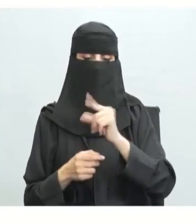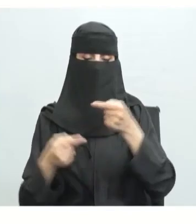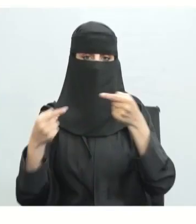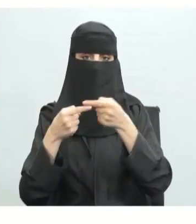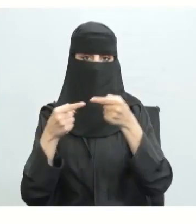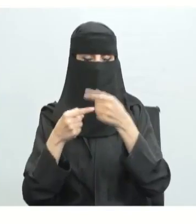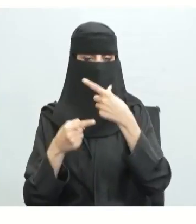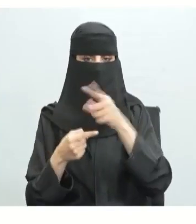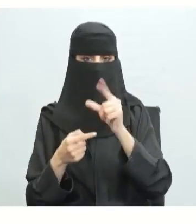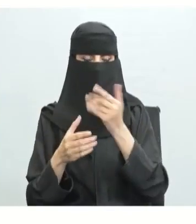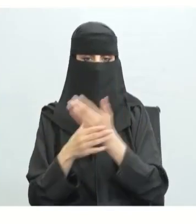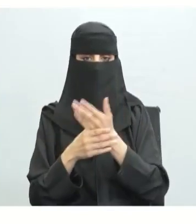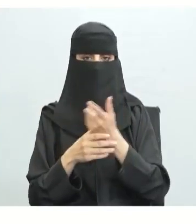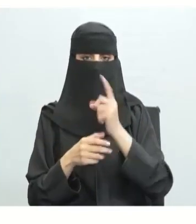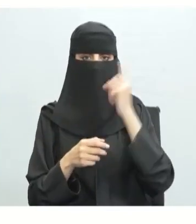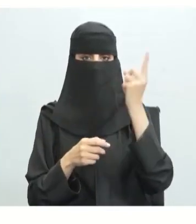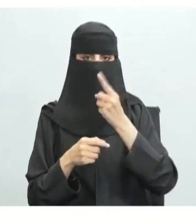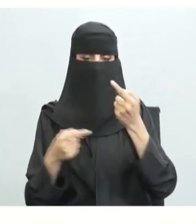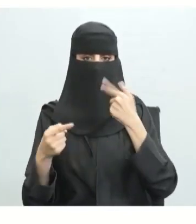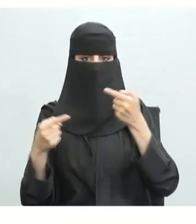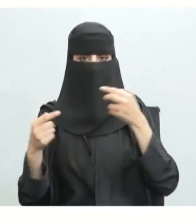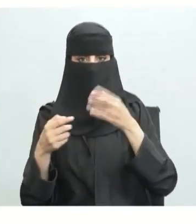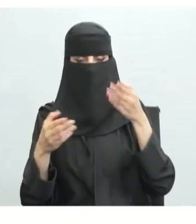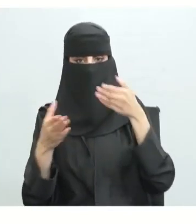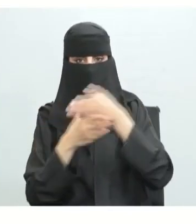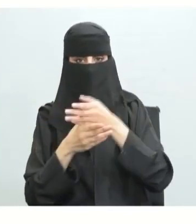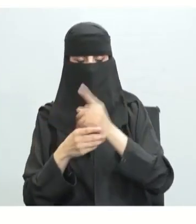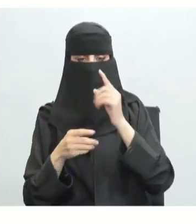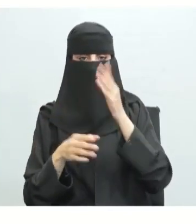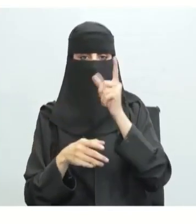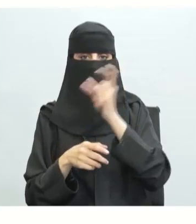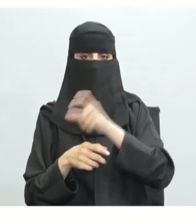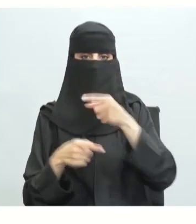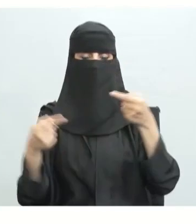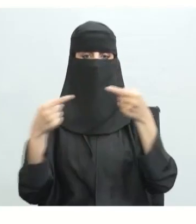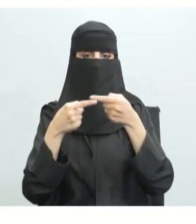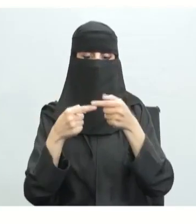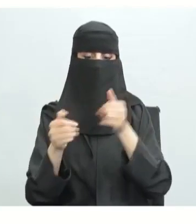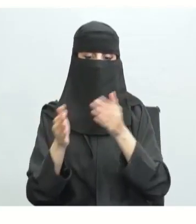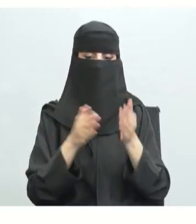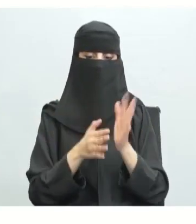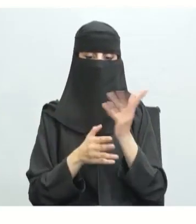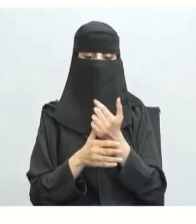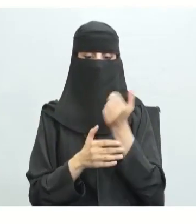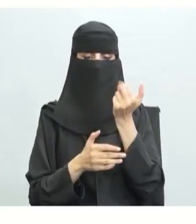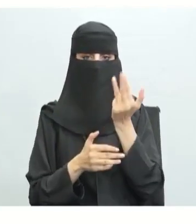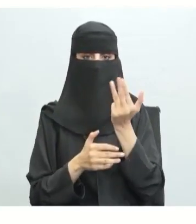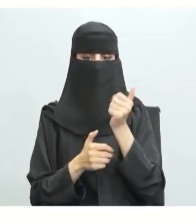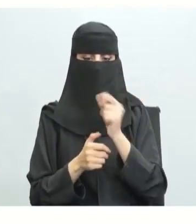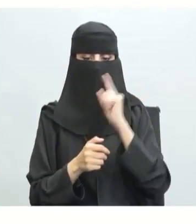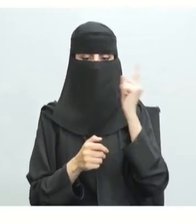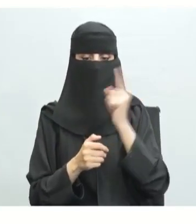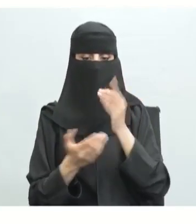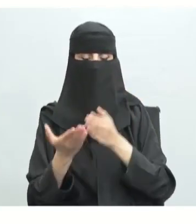معارضا لقيام منافسة مفتوحة وعادلة ممتاز تسعة هنا عالم منتجاوز كلمات العاطفة وتمسك بلغة